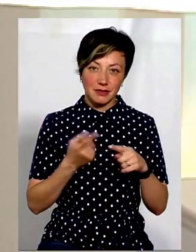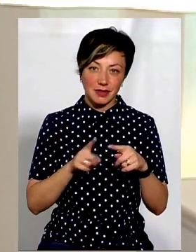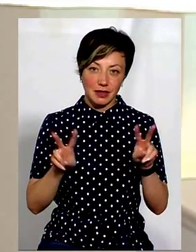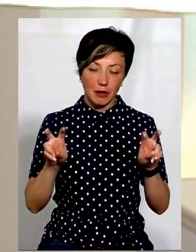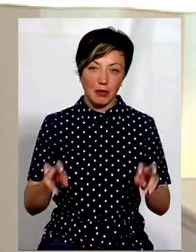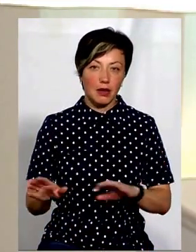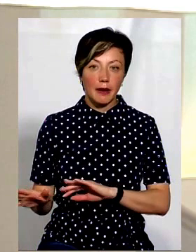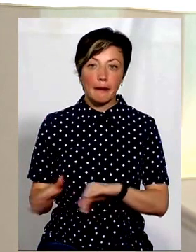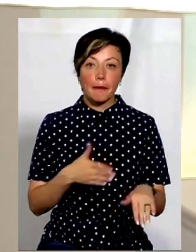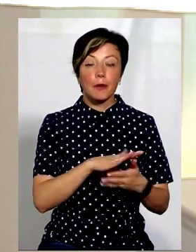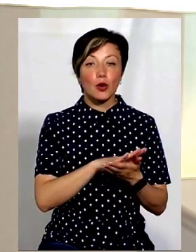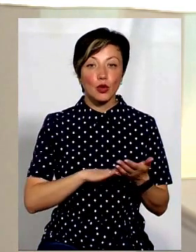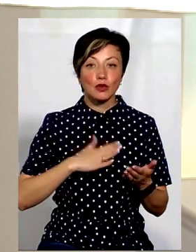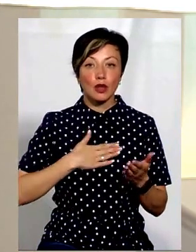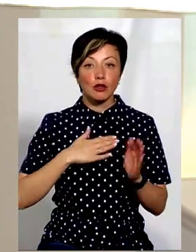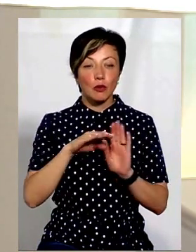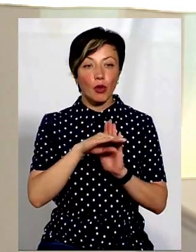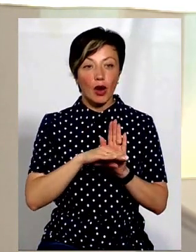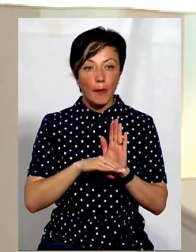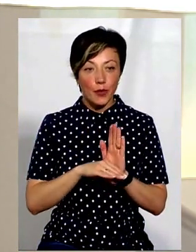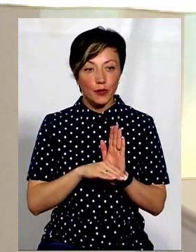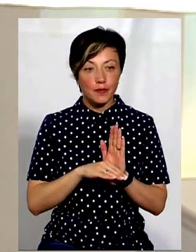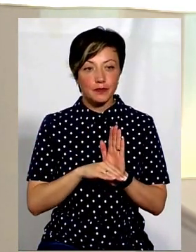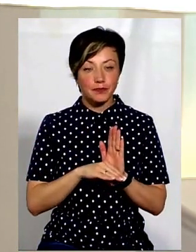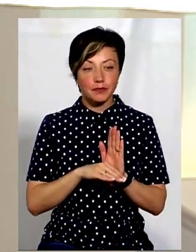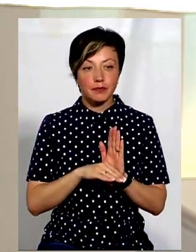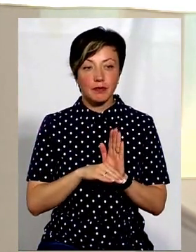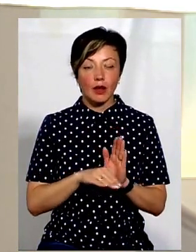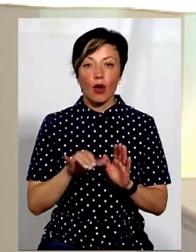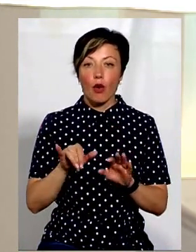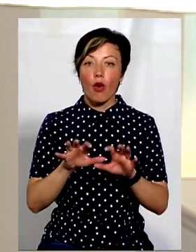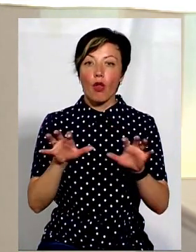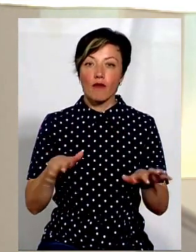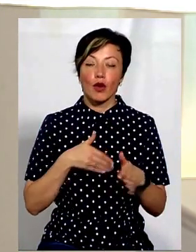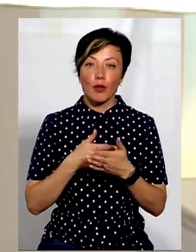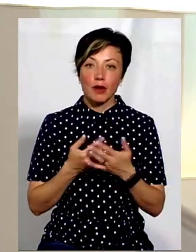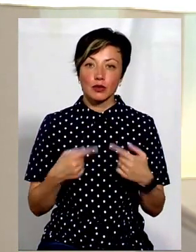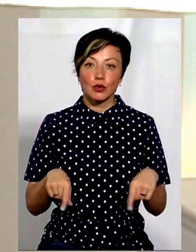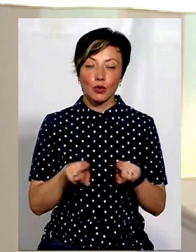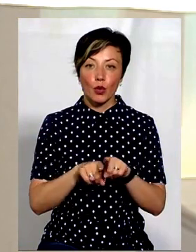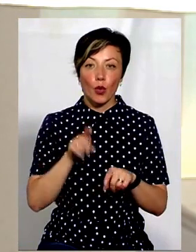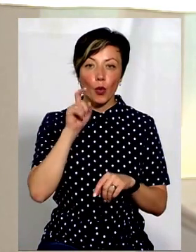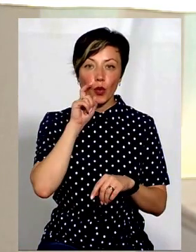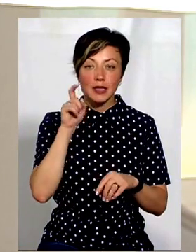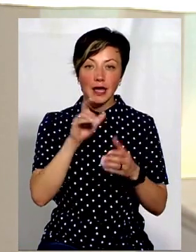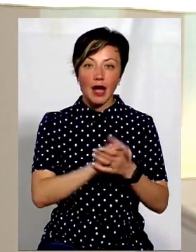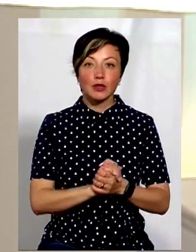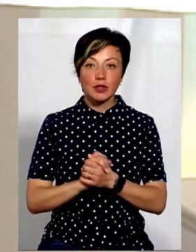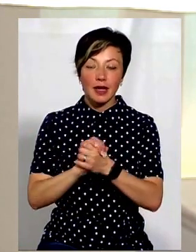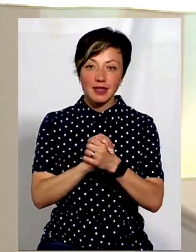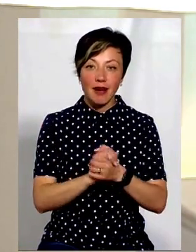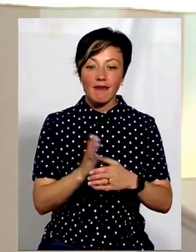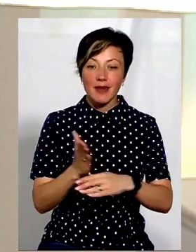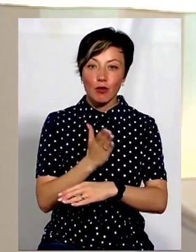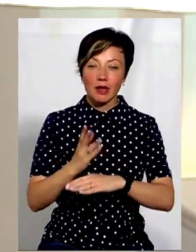А ми продовжуємо нашу програму. У голови громадської організації «Українська асоціація